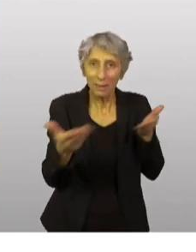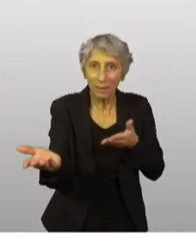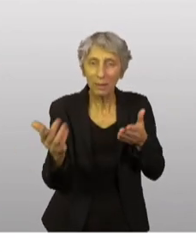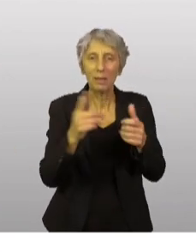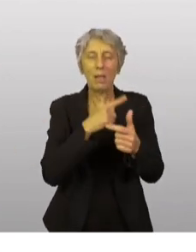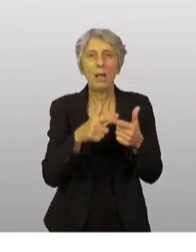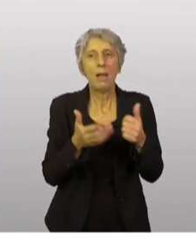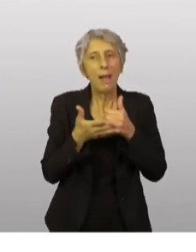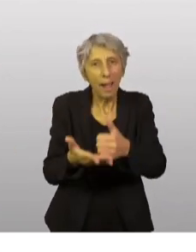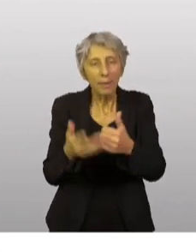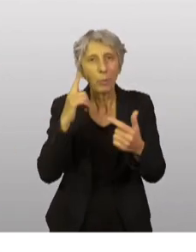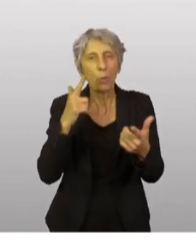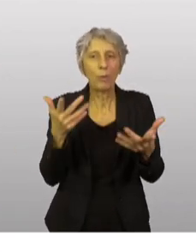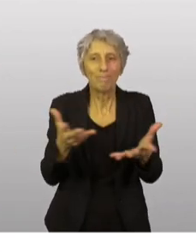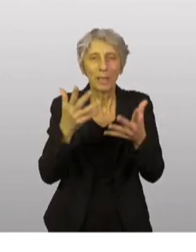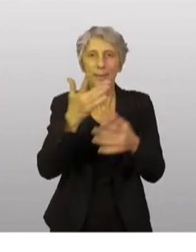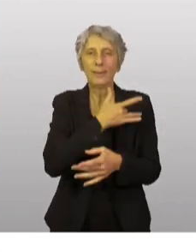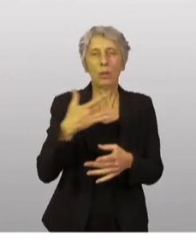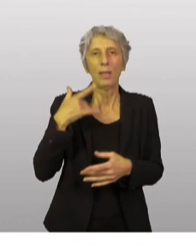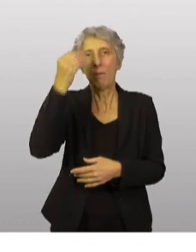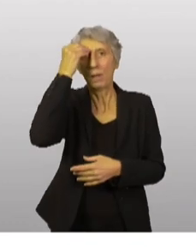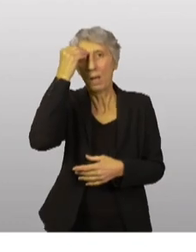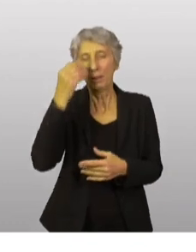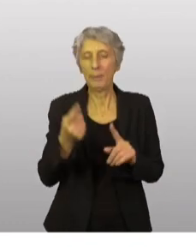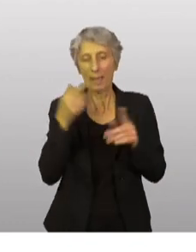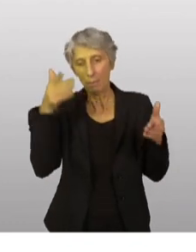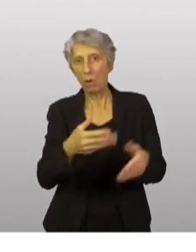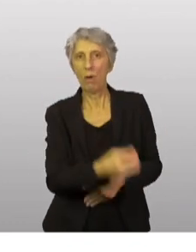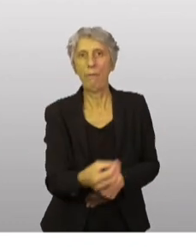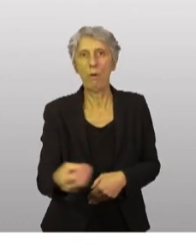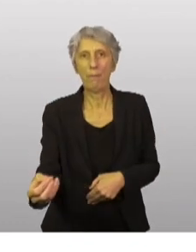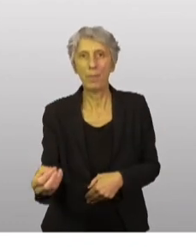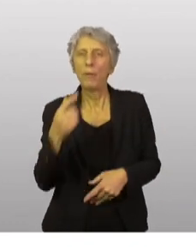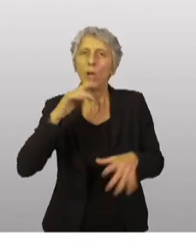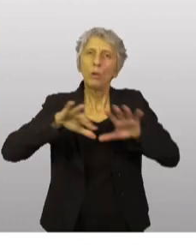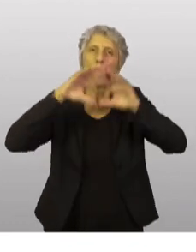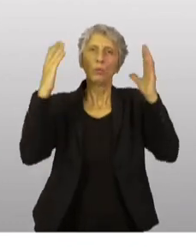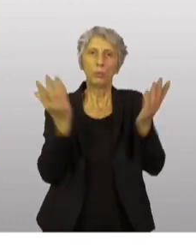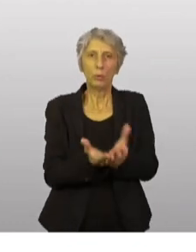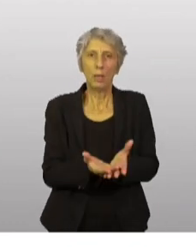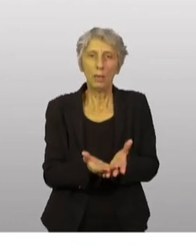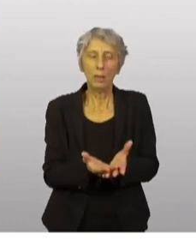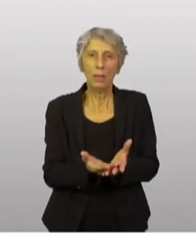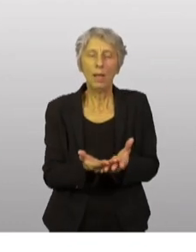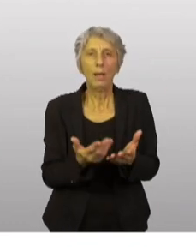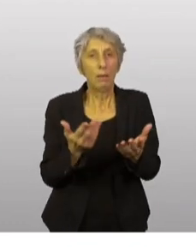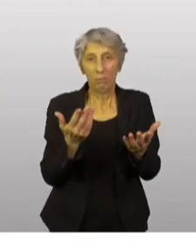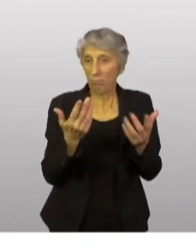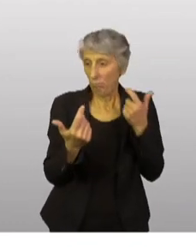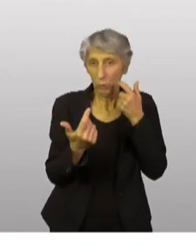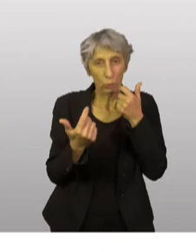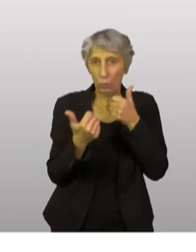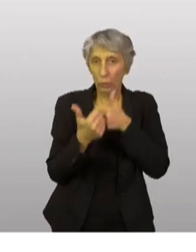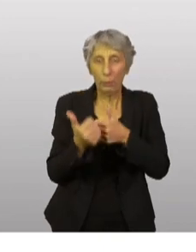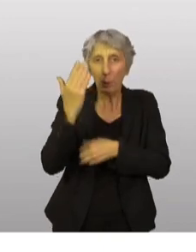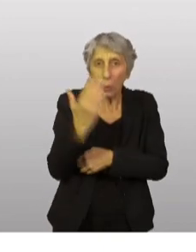santé mentale, notamment celle des enfants. Encore une fois, tout ceci correspond à des besoins qui ont été